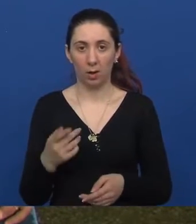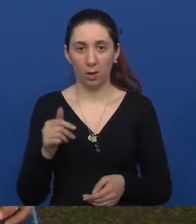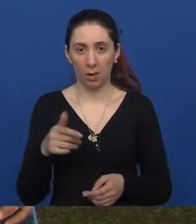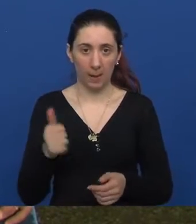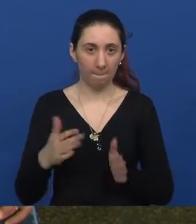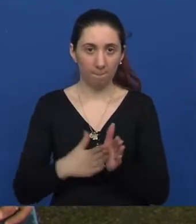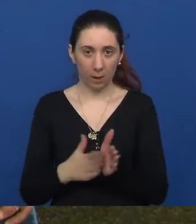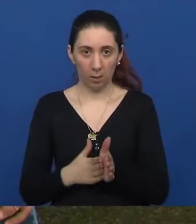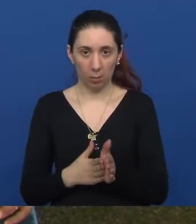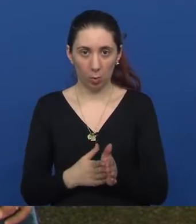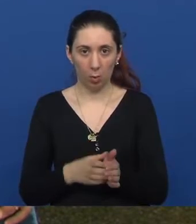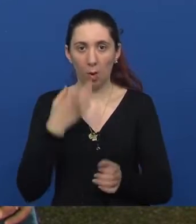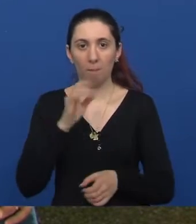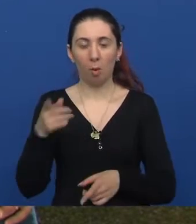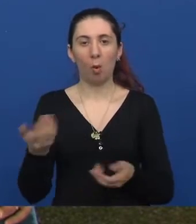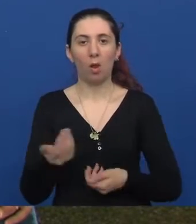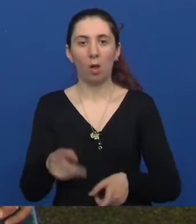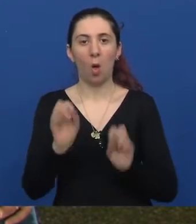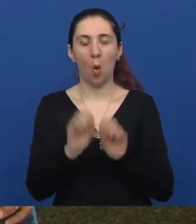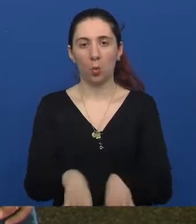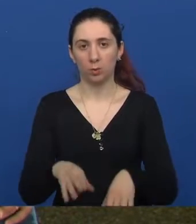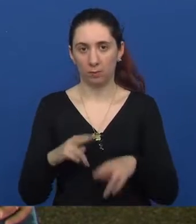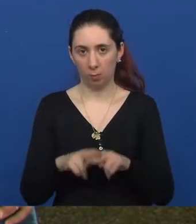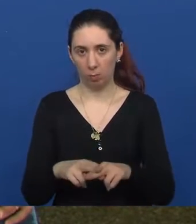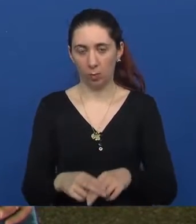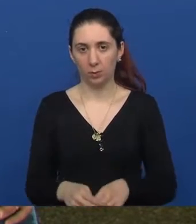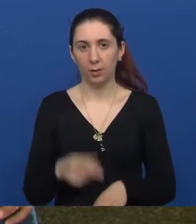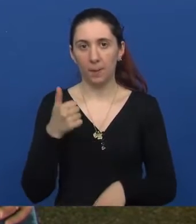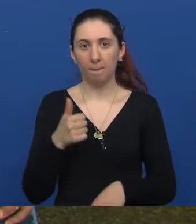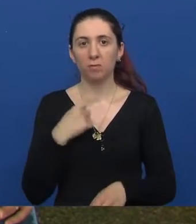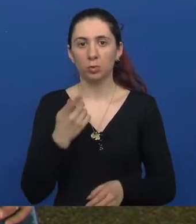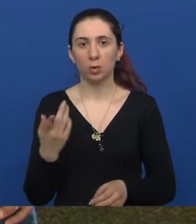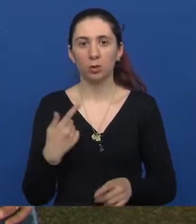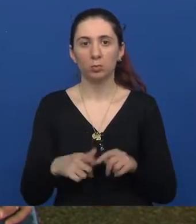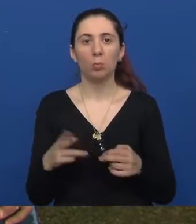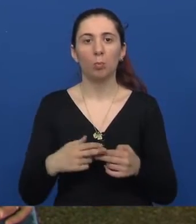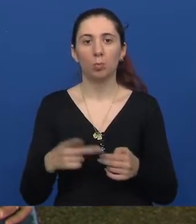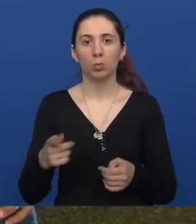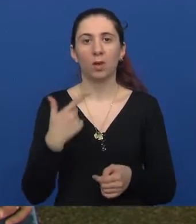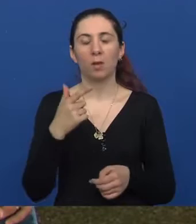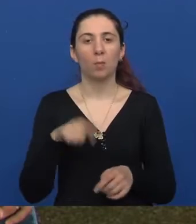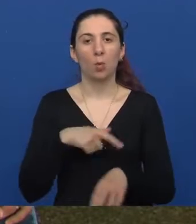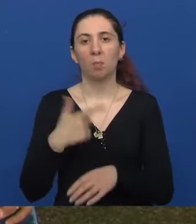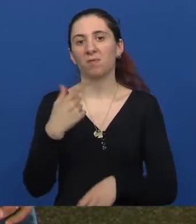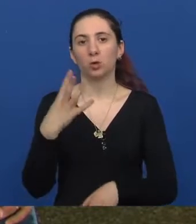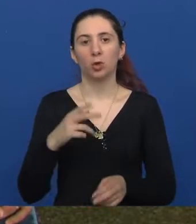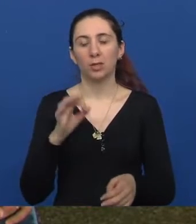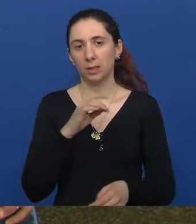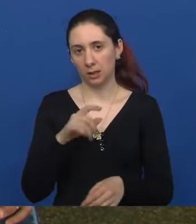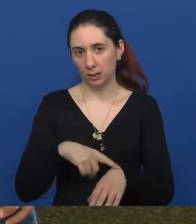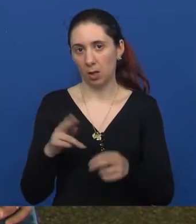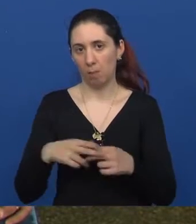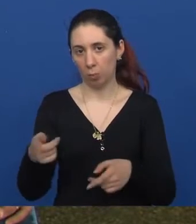li preporuku zapravo da te ostave? da me ostave. Prvo su rekli da ću kao umrijeti u roku 24 sata,